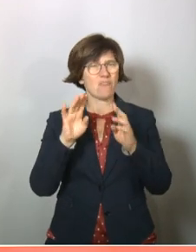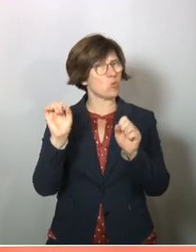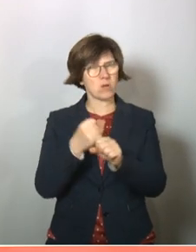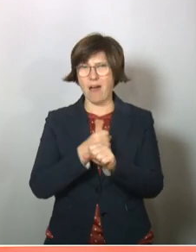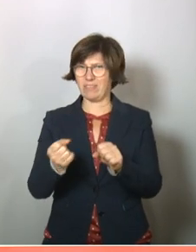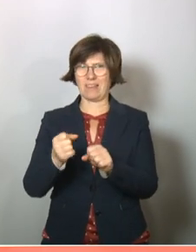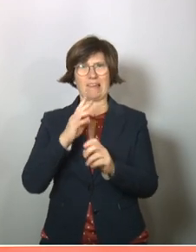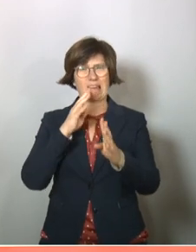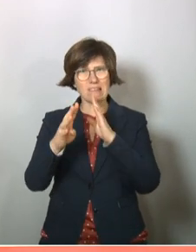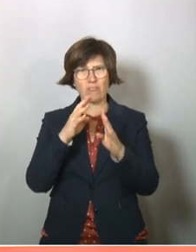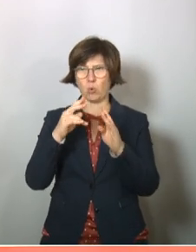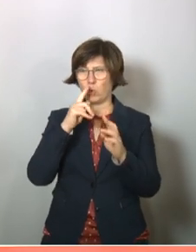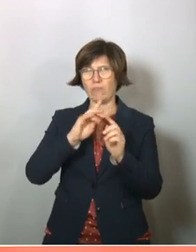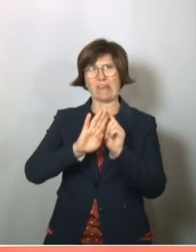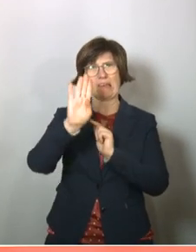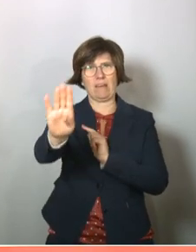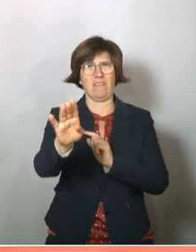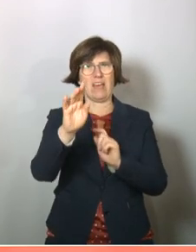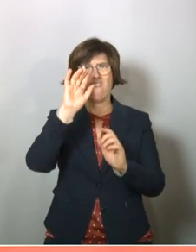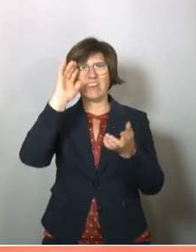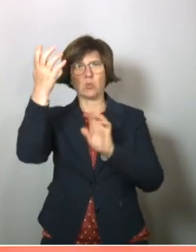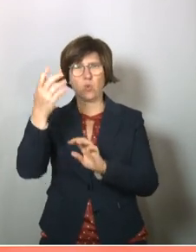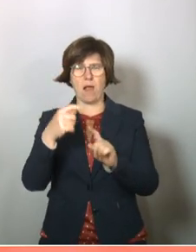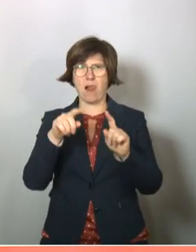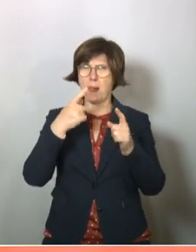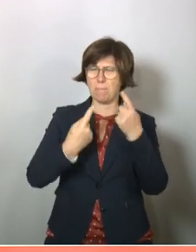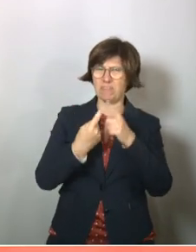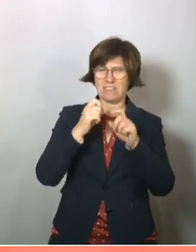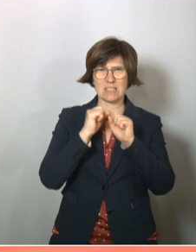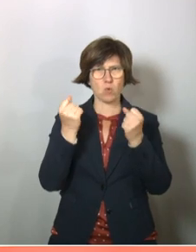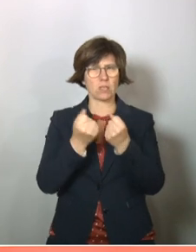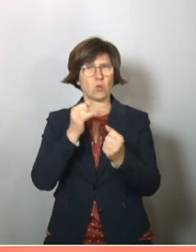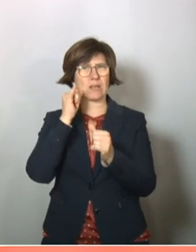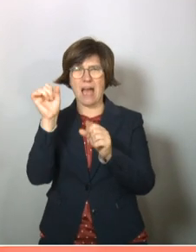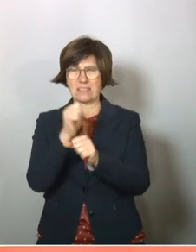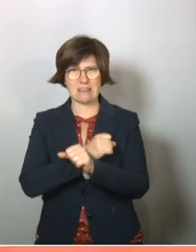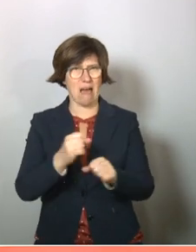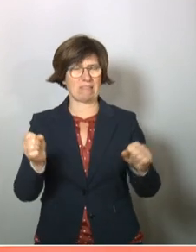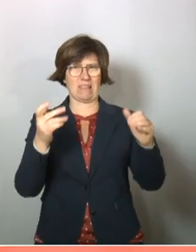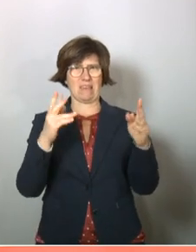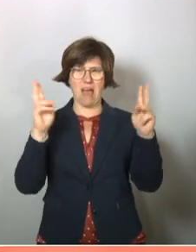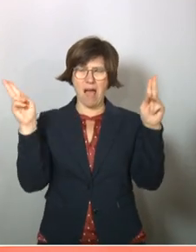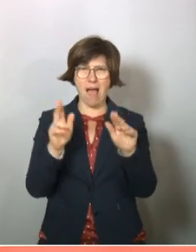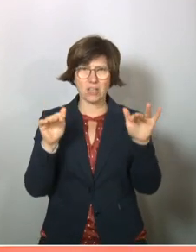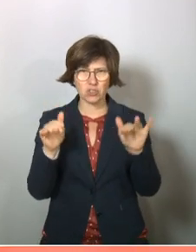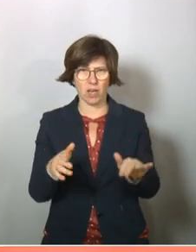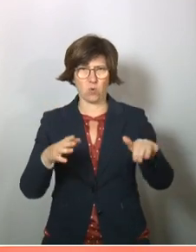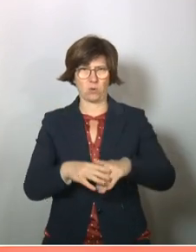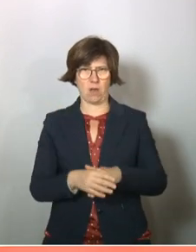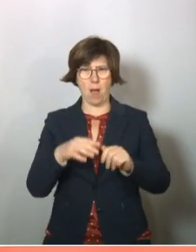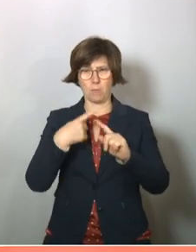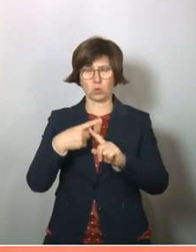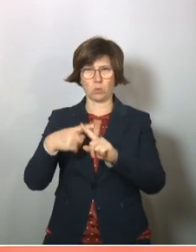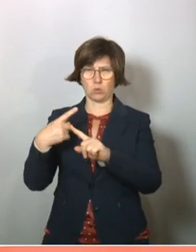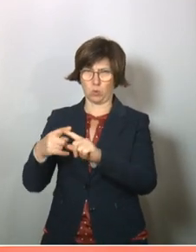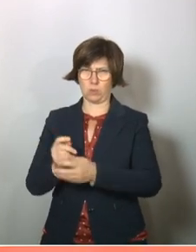nur begrenzt stellen. Vieles fand virtuell statt, ungewohnte Situationen reisen konnten nicht oder nur eingeschränkt stattfinden.